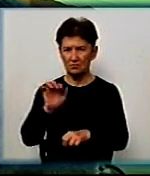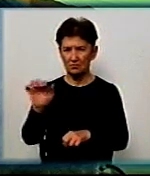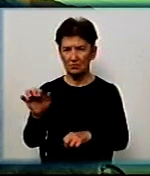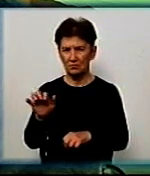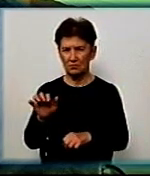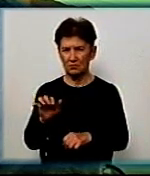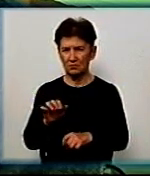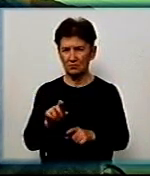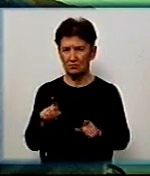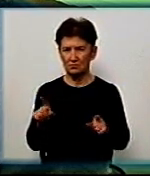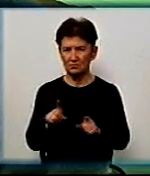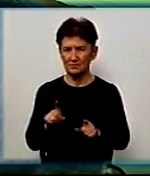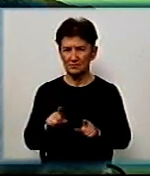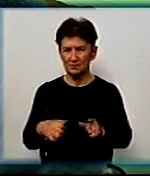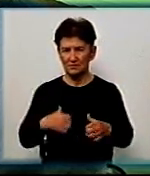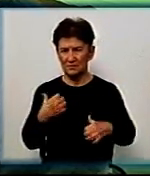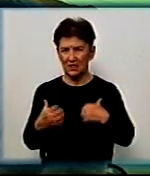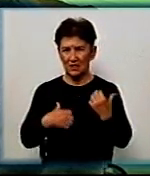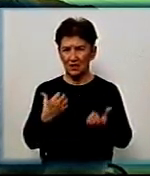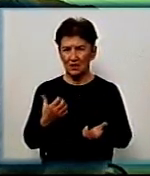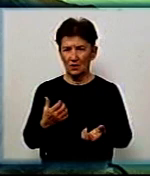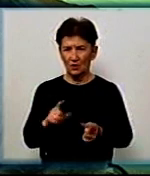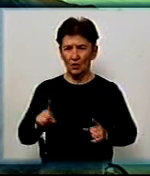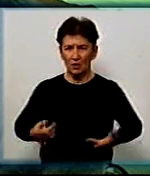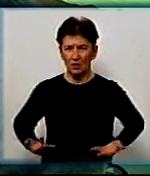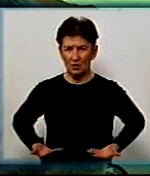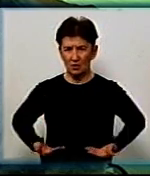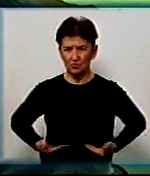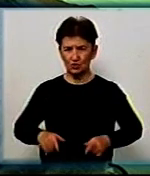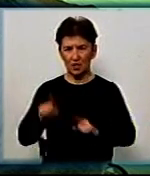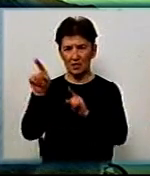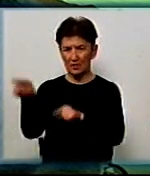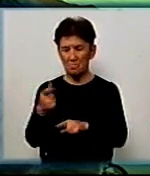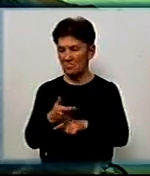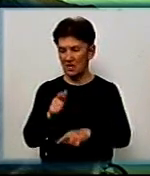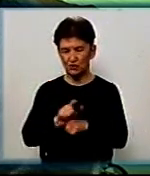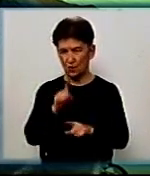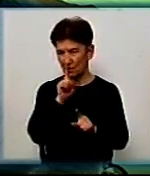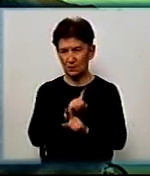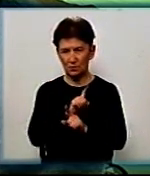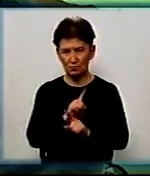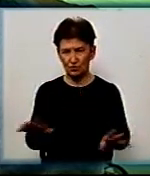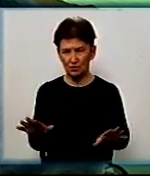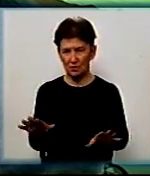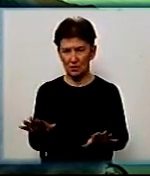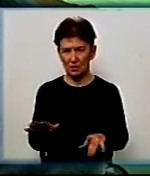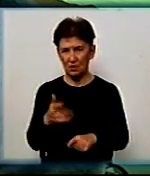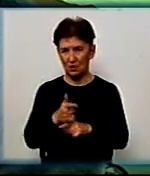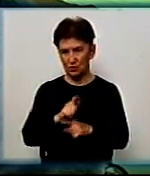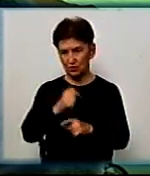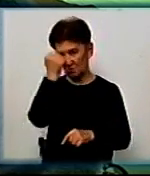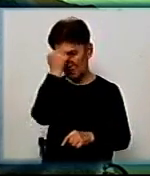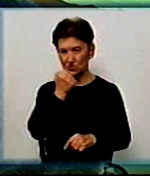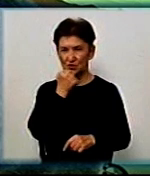Ви розумієте, що життя йому там вже більше не буде. І дуже вдячний